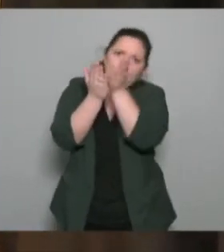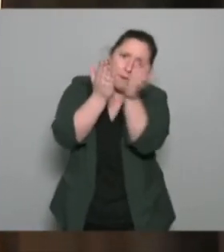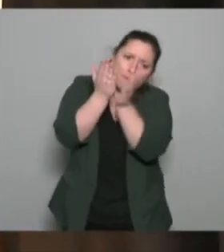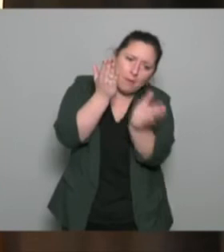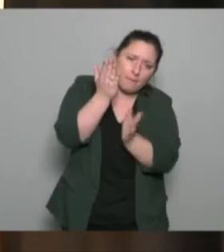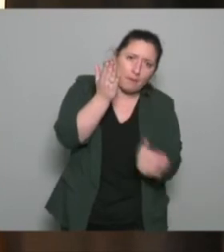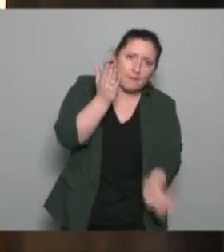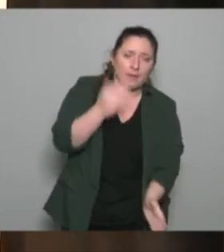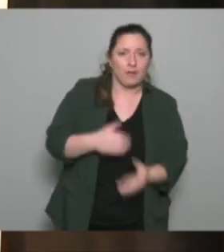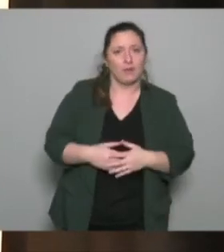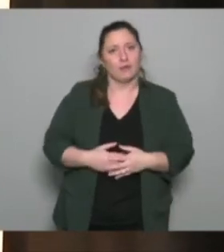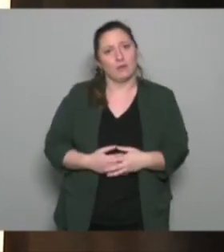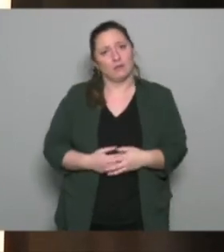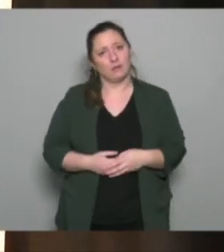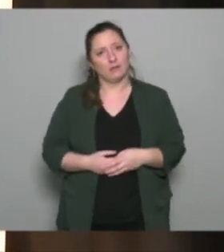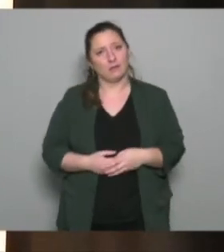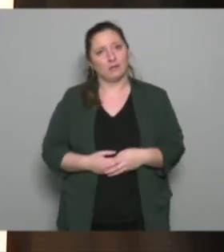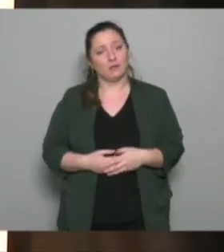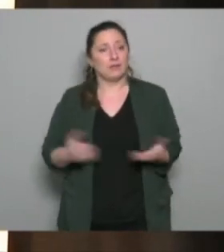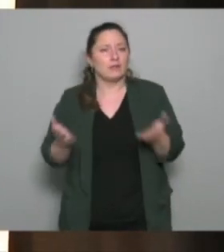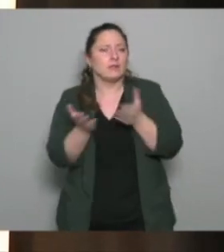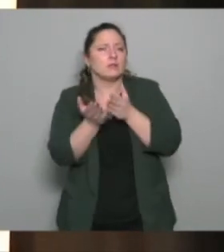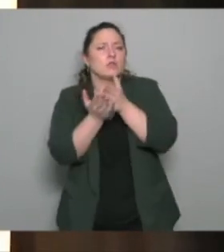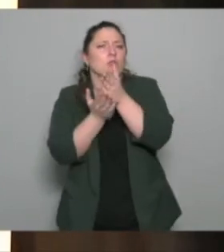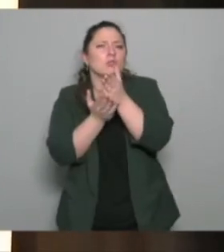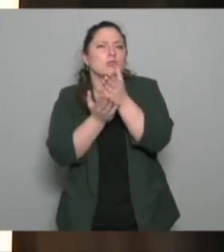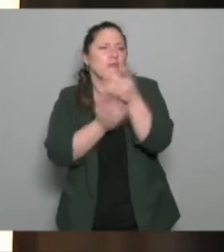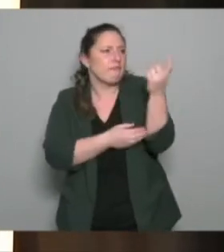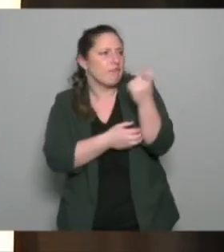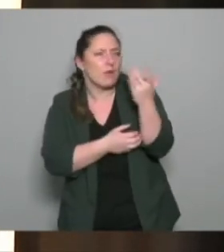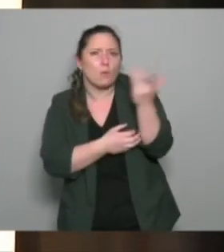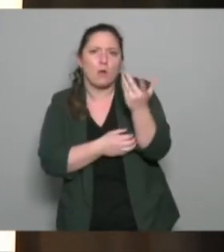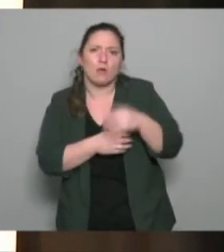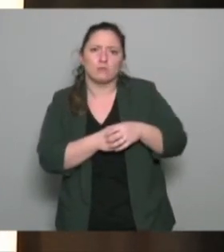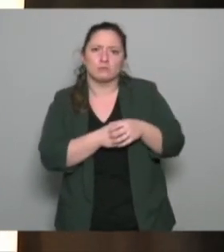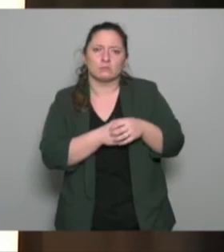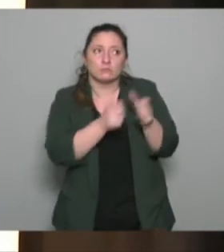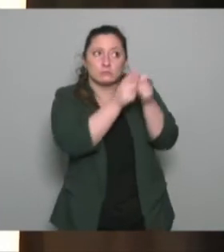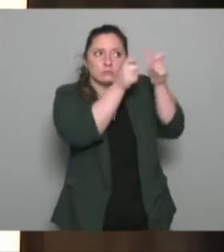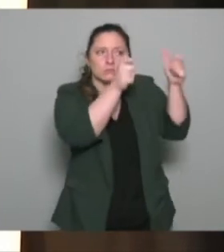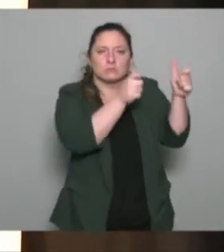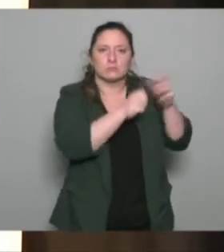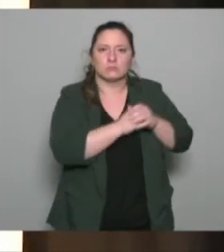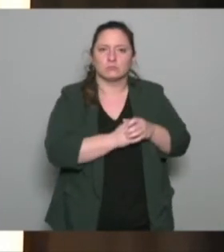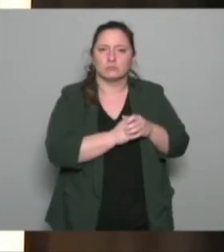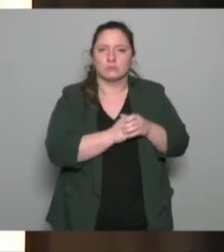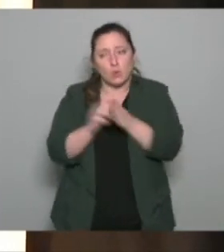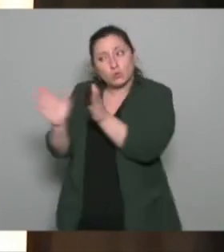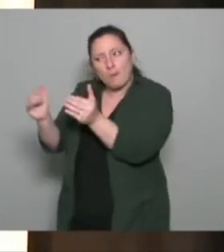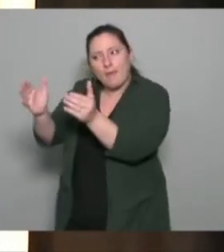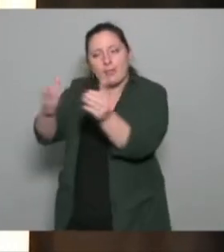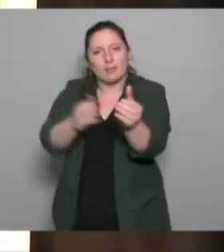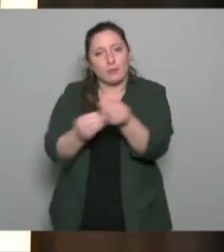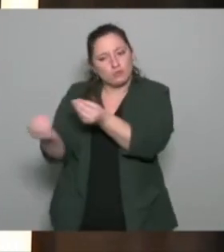souvent fonction du champ de politique ou d'intervention sociale dans lequel on est inscrit on s'inscrit bon